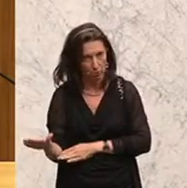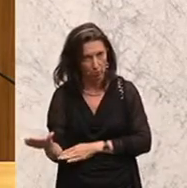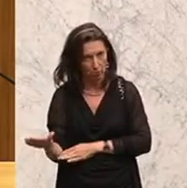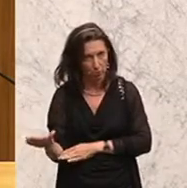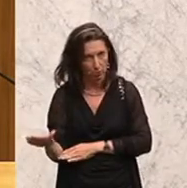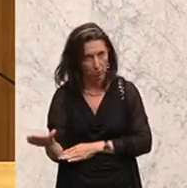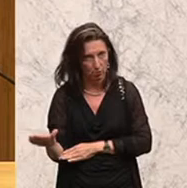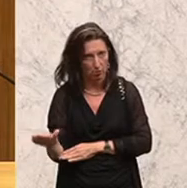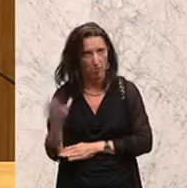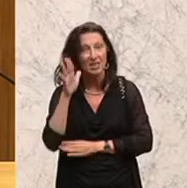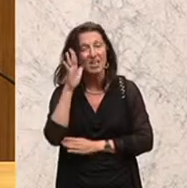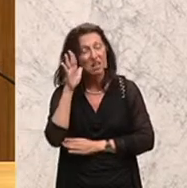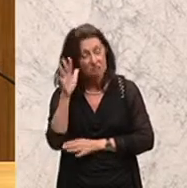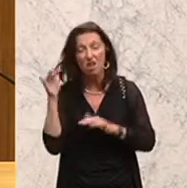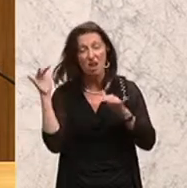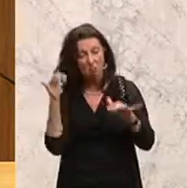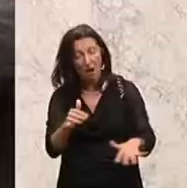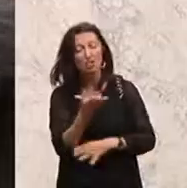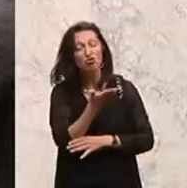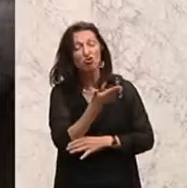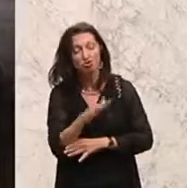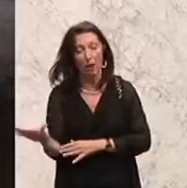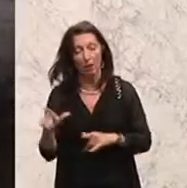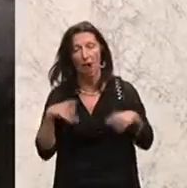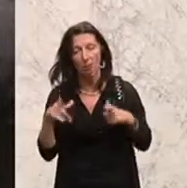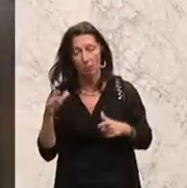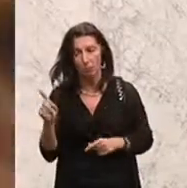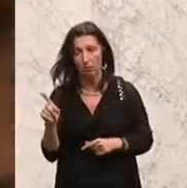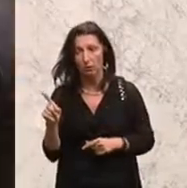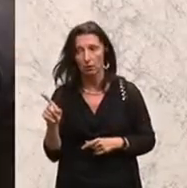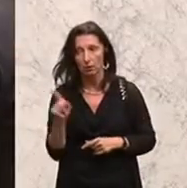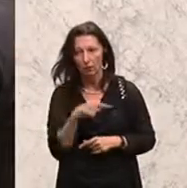Wir werden ein Massensterben haben und wir sollten diesen Dingen ins Auge schauen.